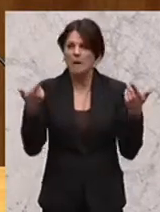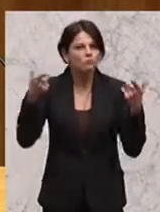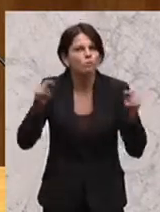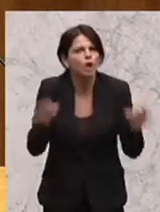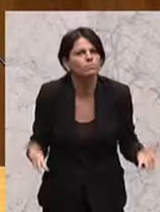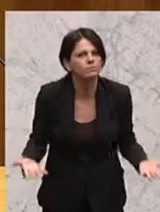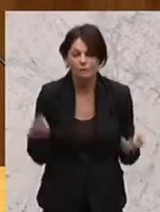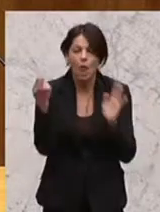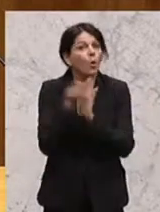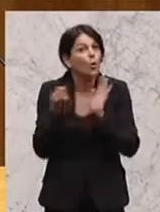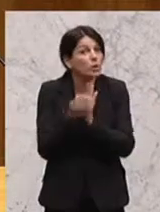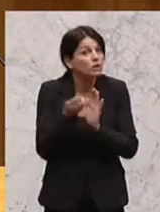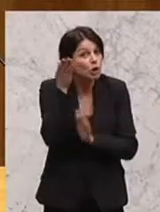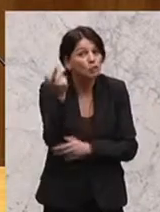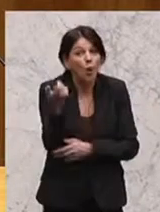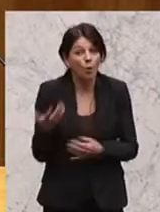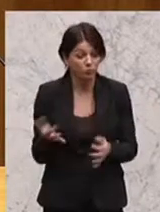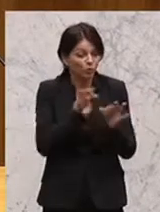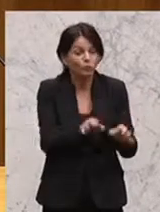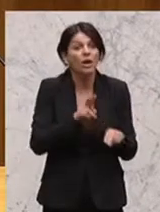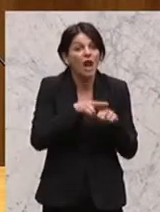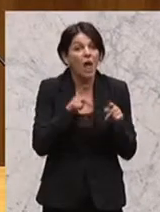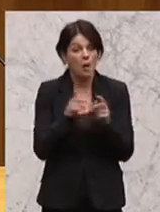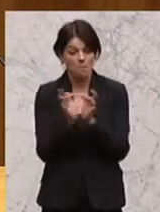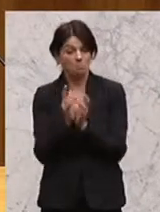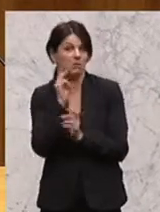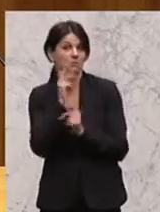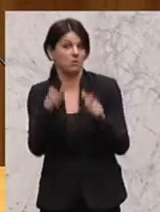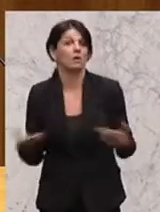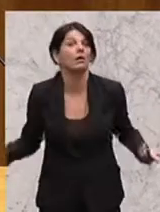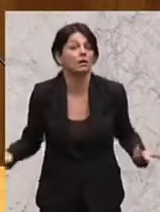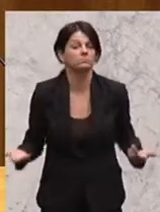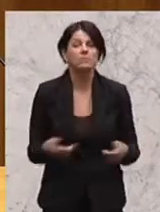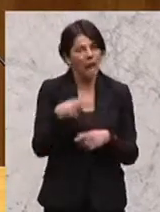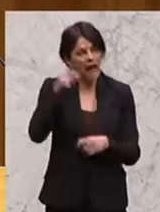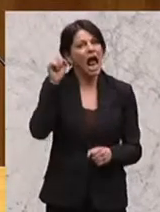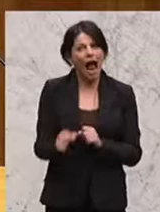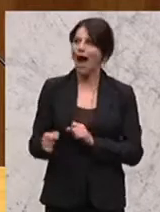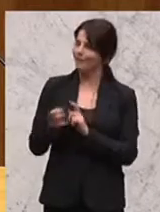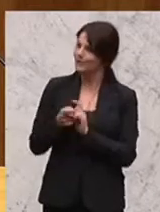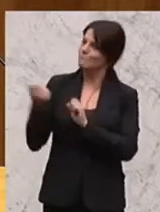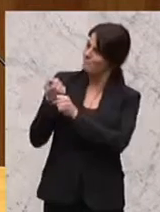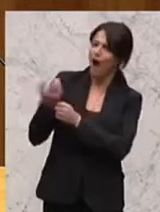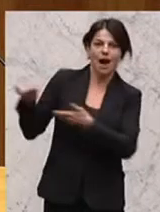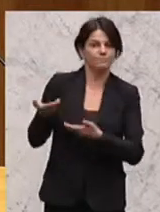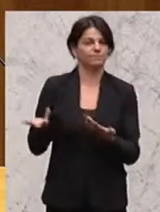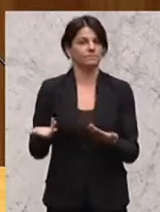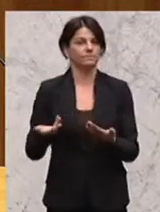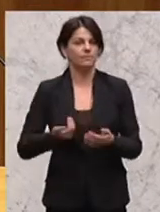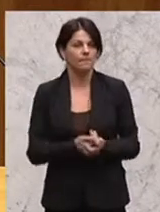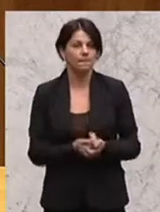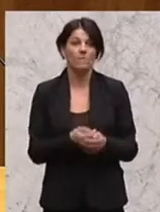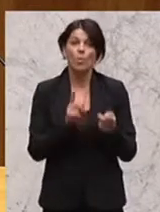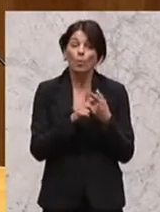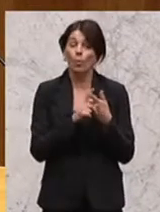Konkreten, welche Kosten kommen da auf die kleinen und mittelständischen Unternehmungen zu, damit sie das überhaupt in Anspruch nehmen können? Und